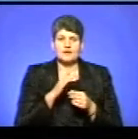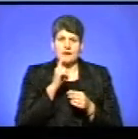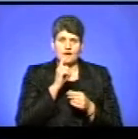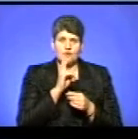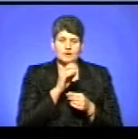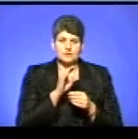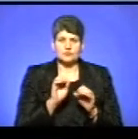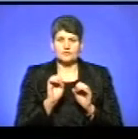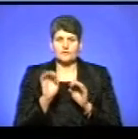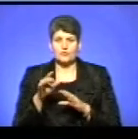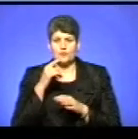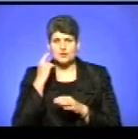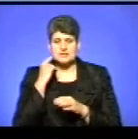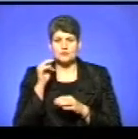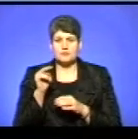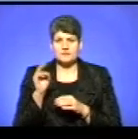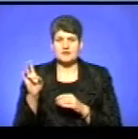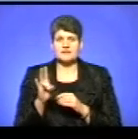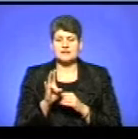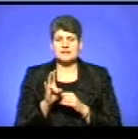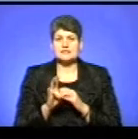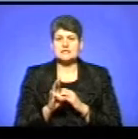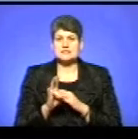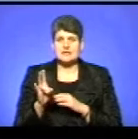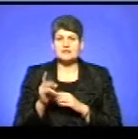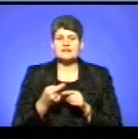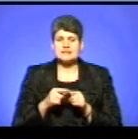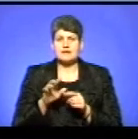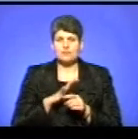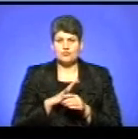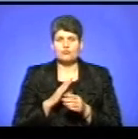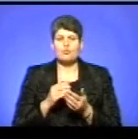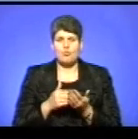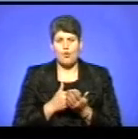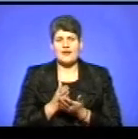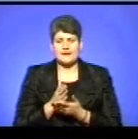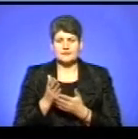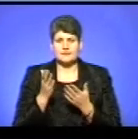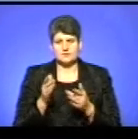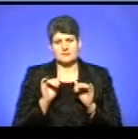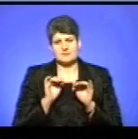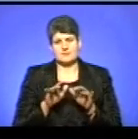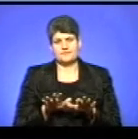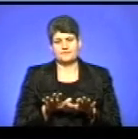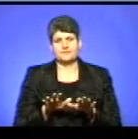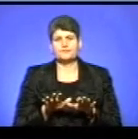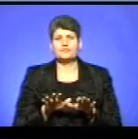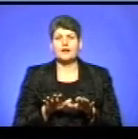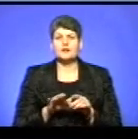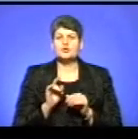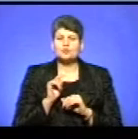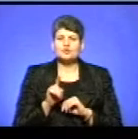до Російської православної церкви. Це вже був політичний акт. Був політичний акт, тому що